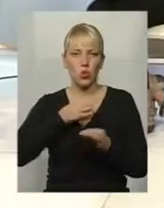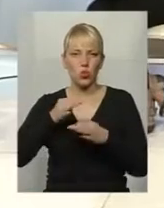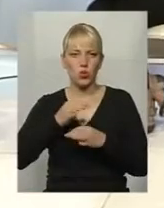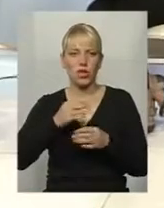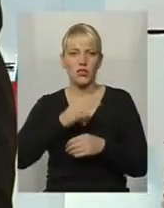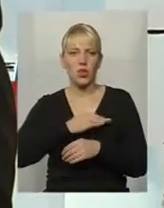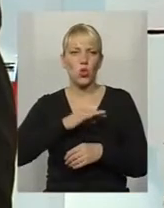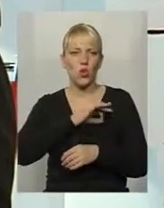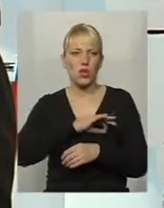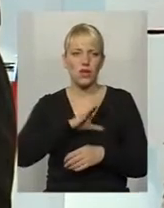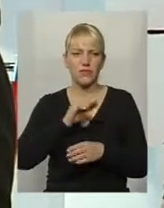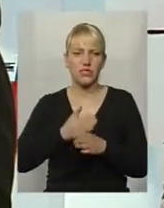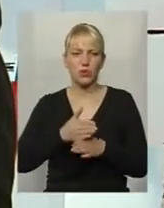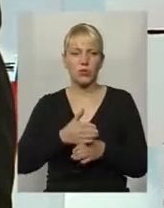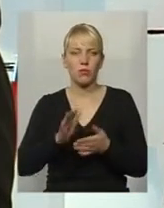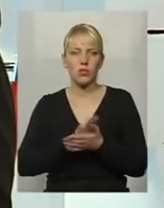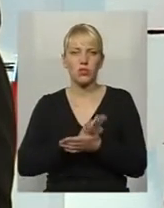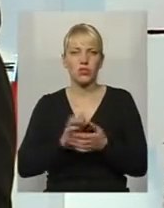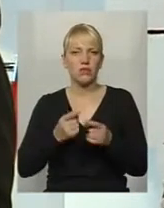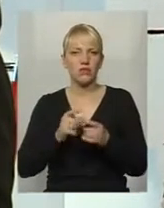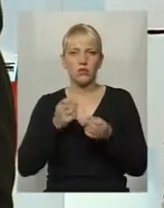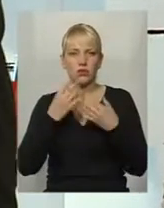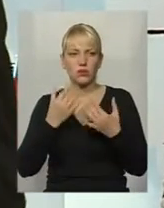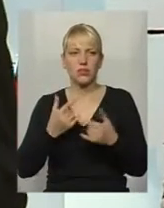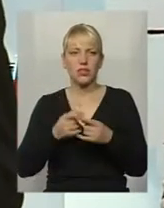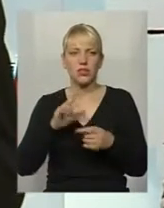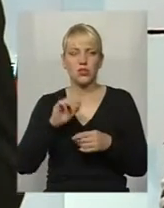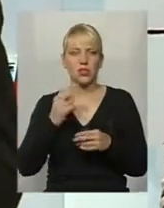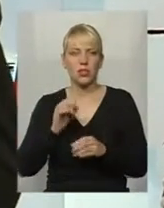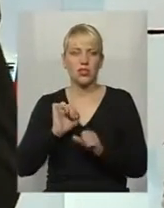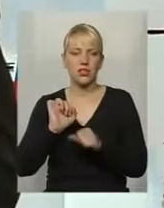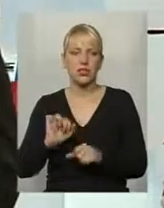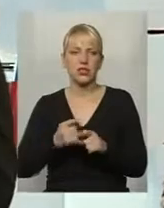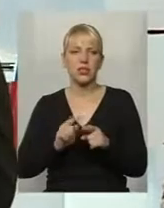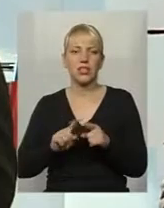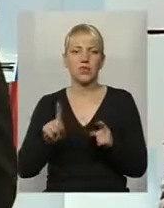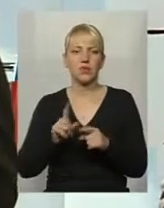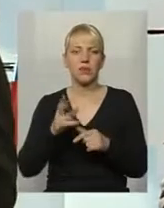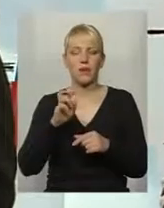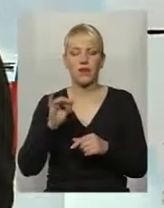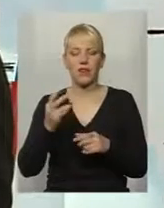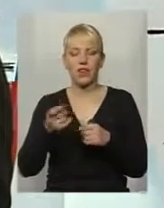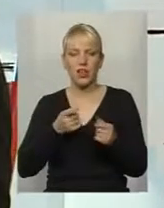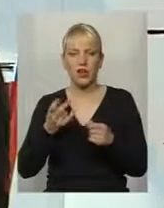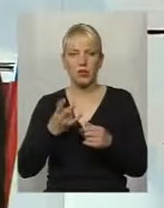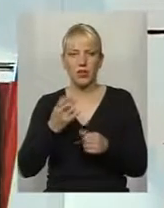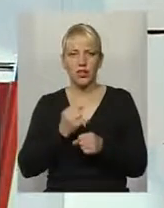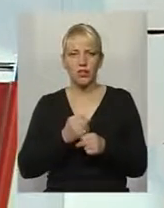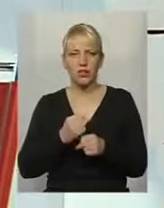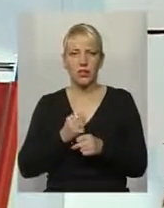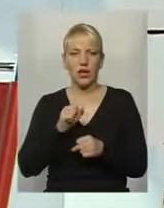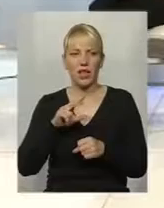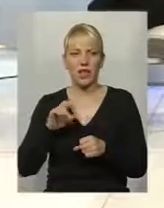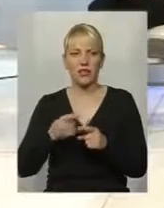нотаріус, допомоги. все це безкоштовно, це ж дуже добре, це соціальний захист, це те, чого мала би влада робити. Це дуже добре, але